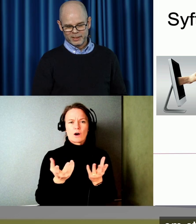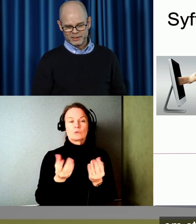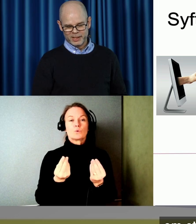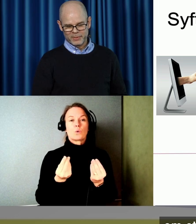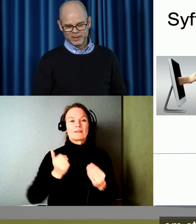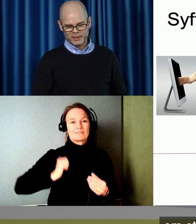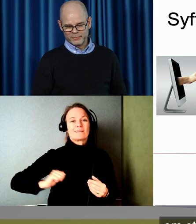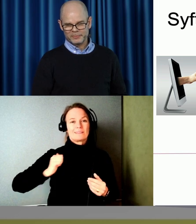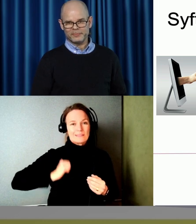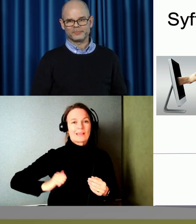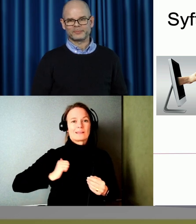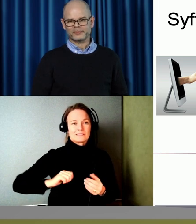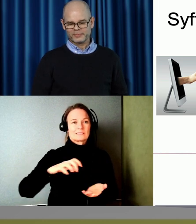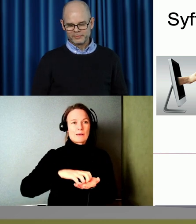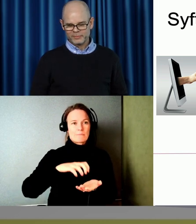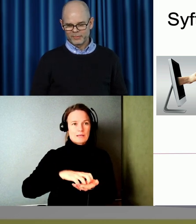tillgängligt samhälle.